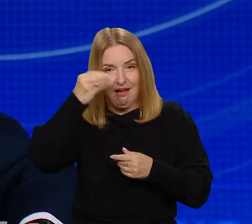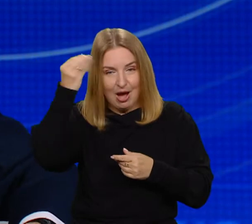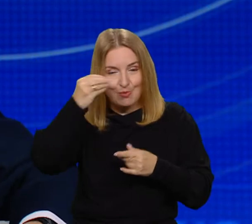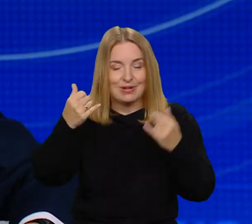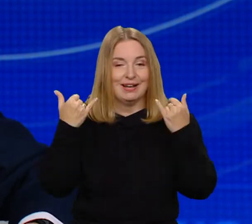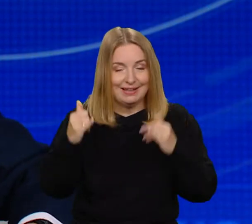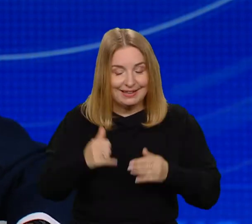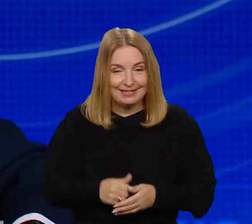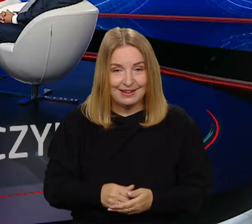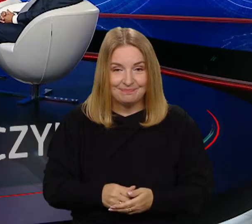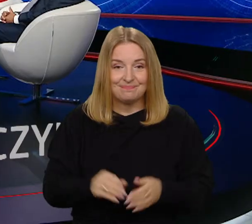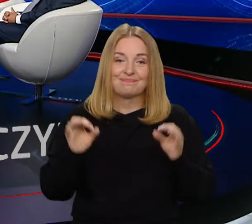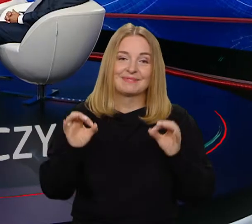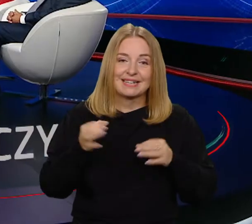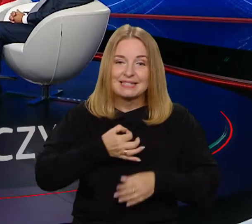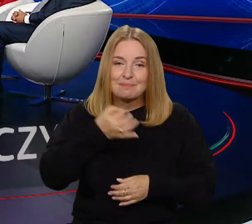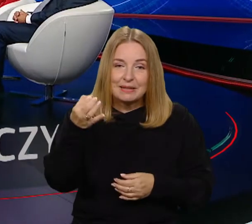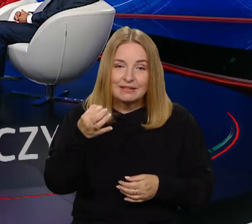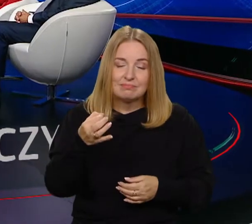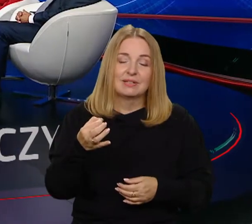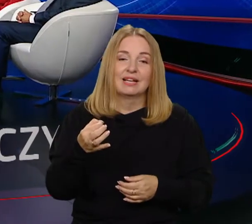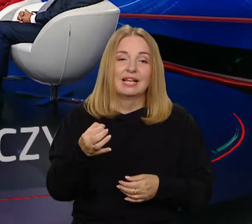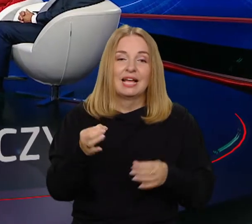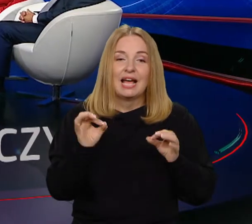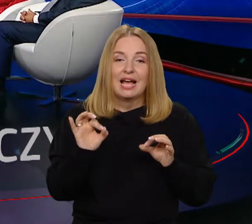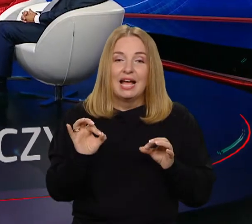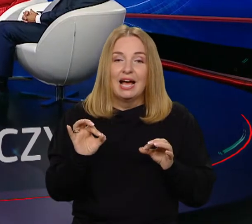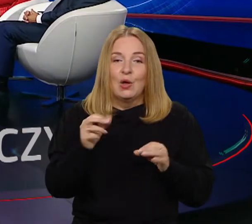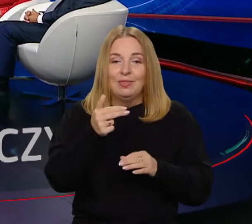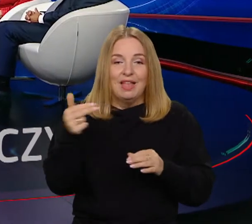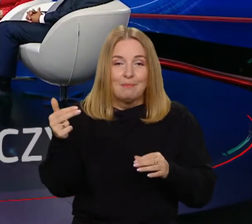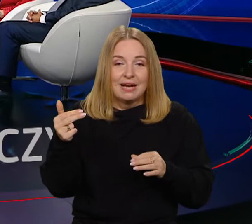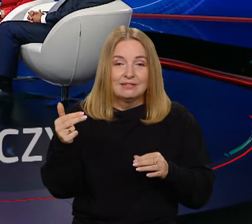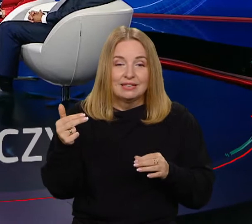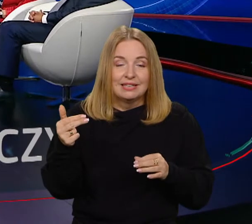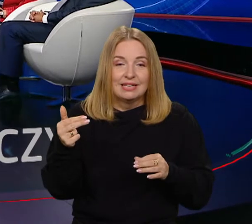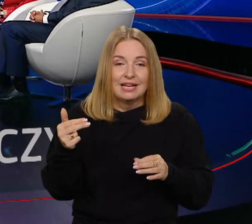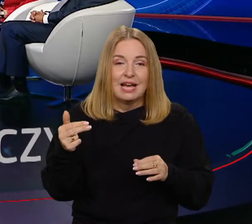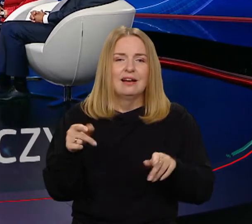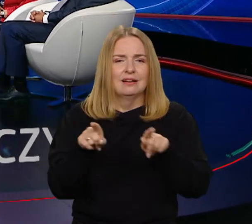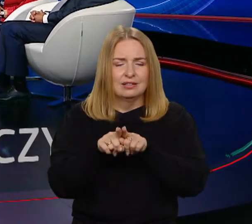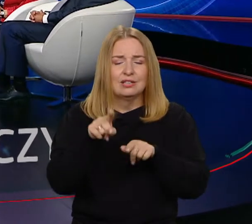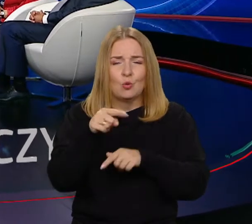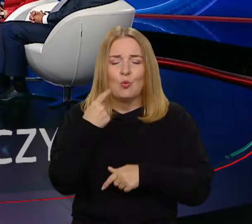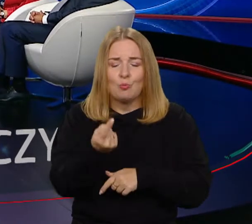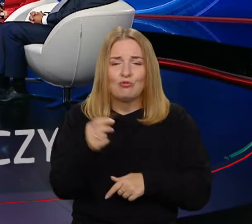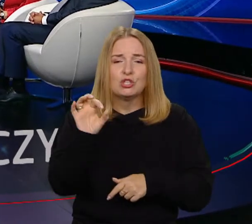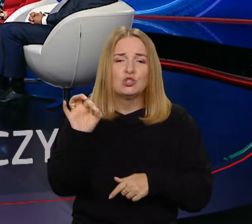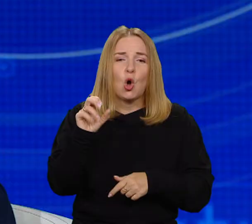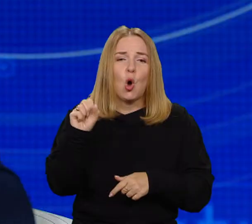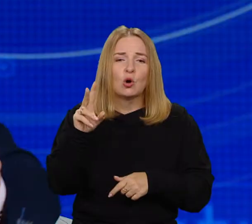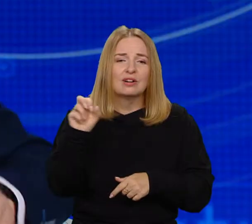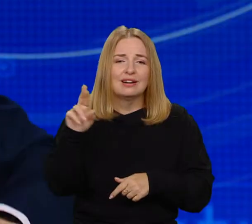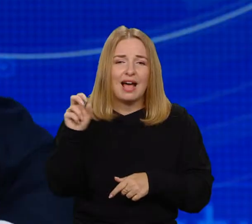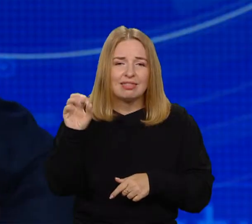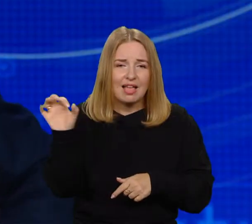Wiesława Banysia. Panie Profesorze, w tym kontekście, zresztą sam Pan z kolei przywoływał Sokratesa, który uczył swoich uczniów